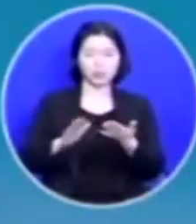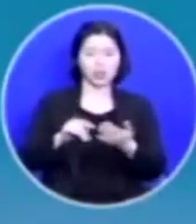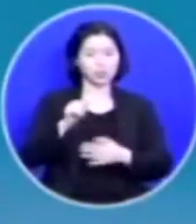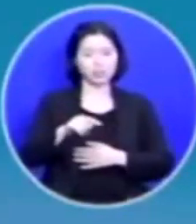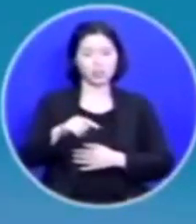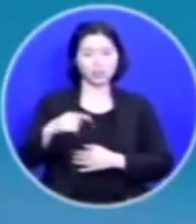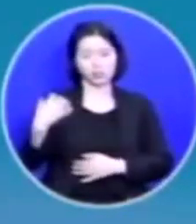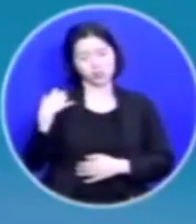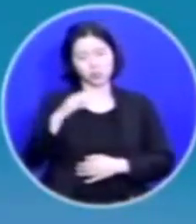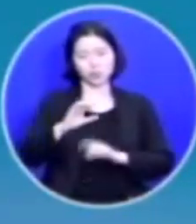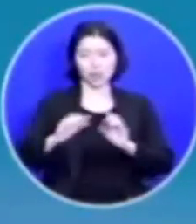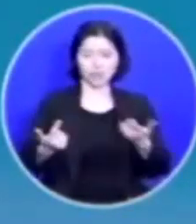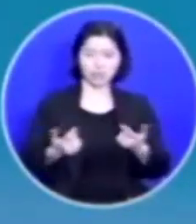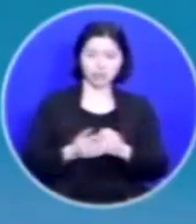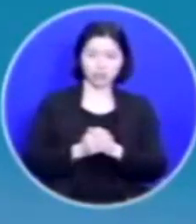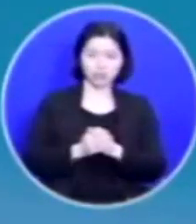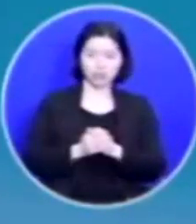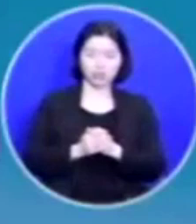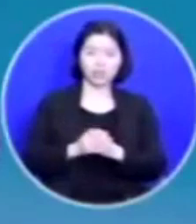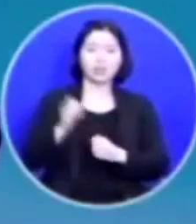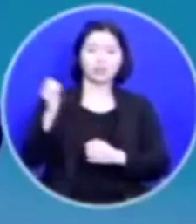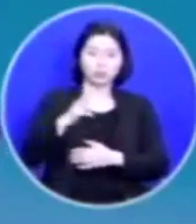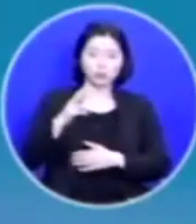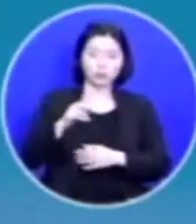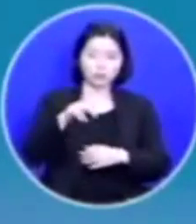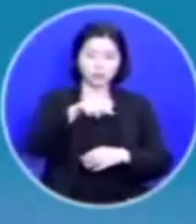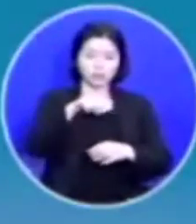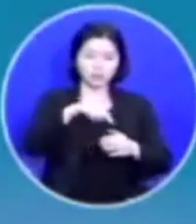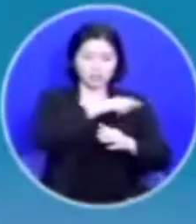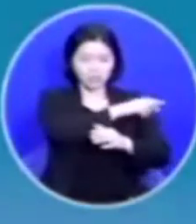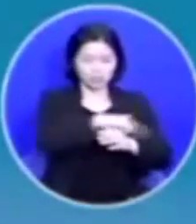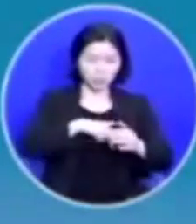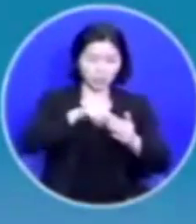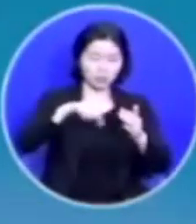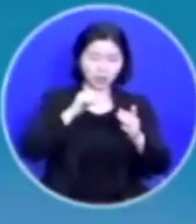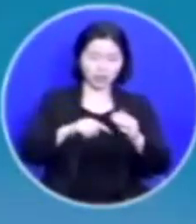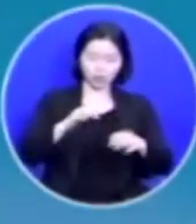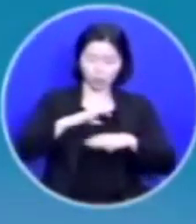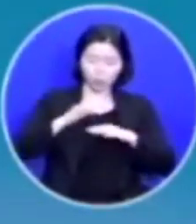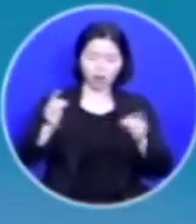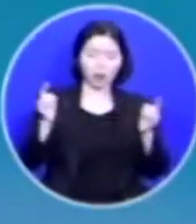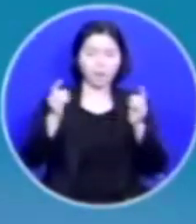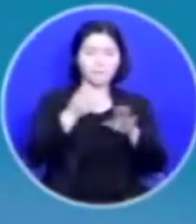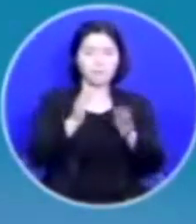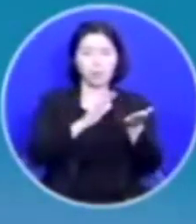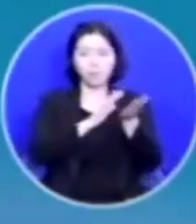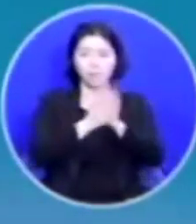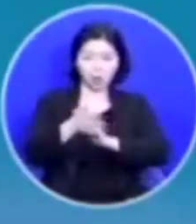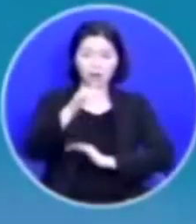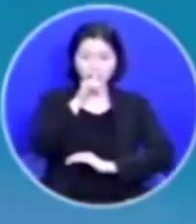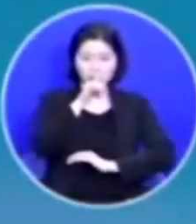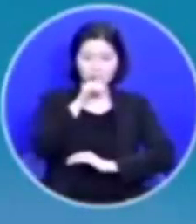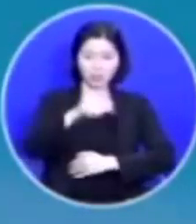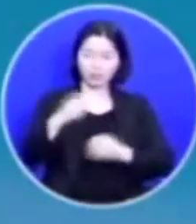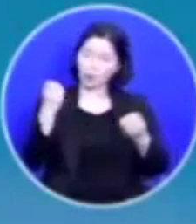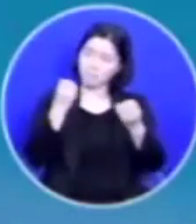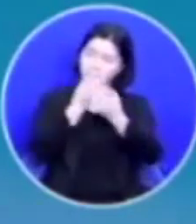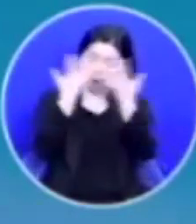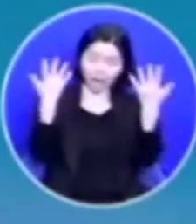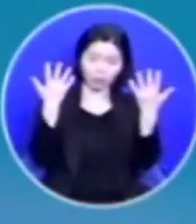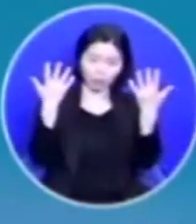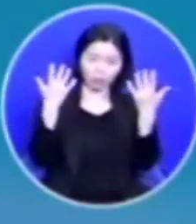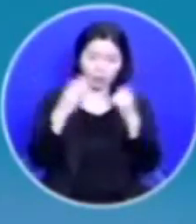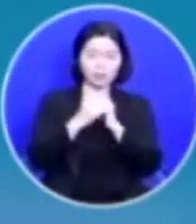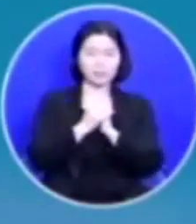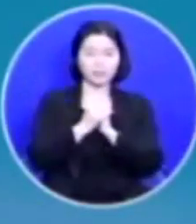그리고 그 집사님 안에 놀라운 변화가 일어났어요 그렇게 밝고 저는